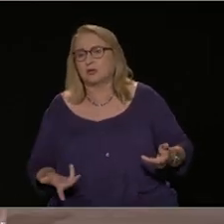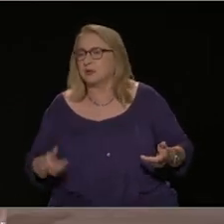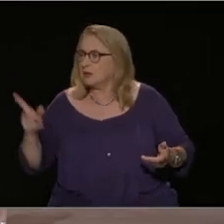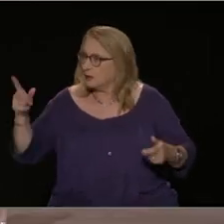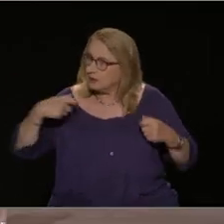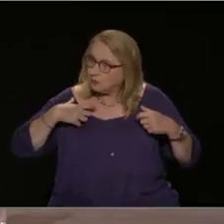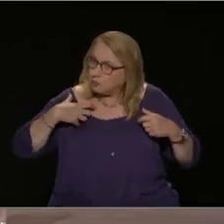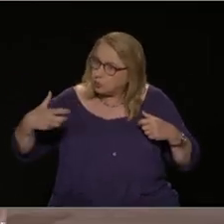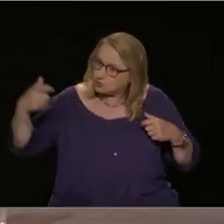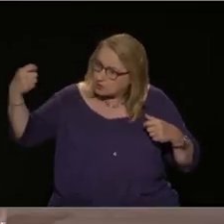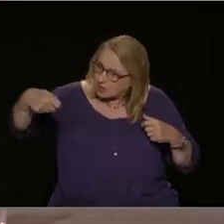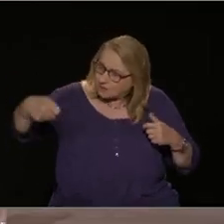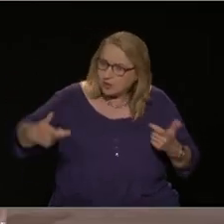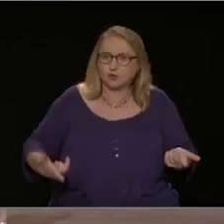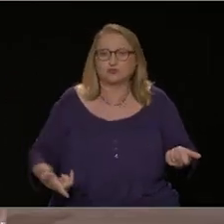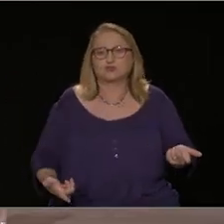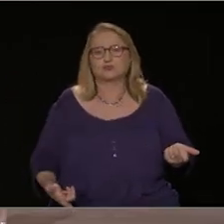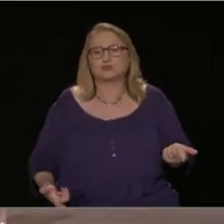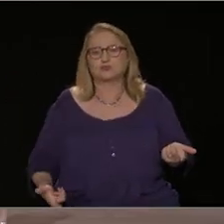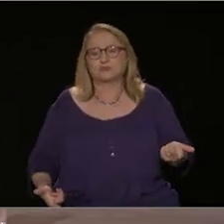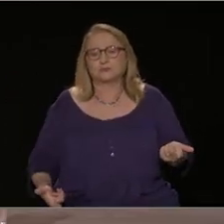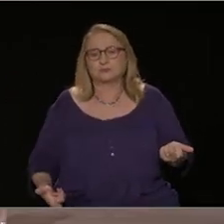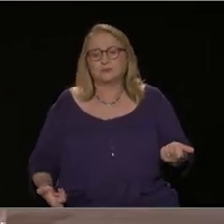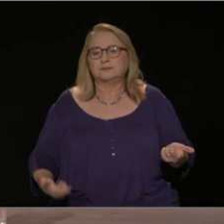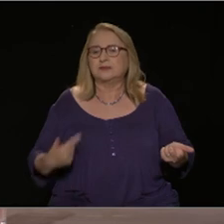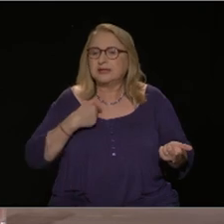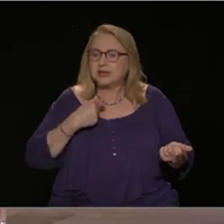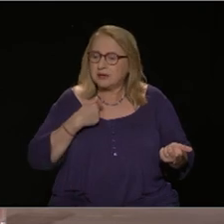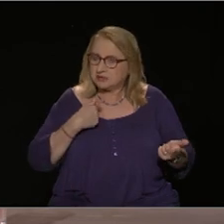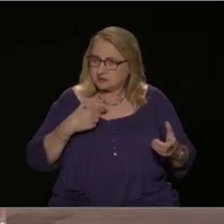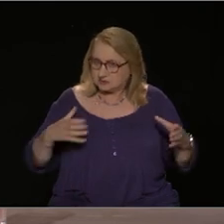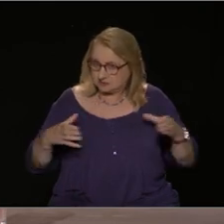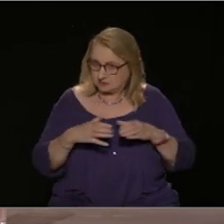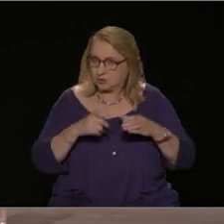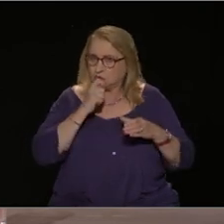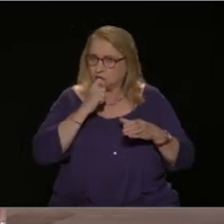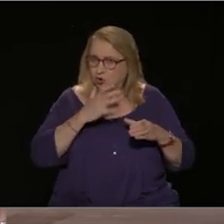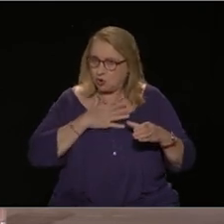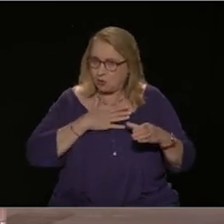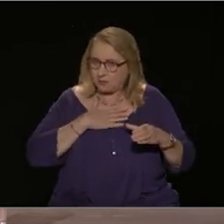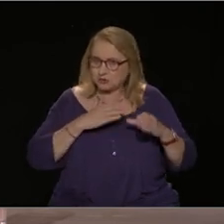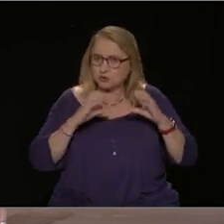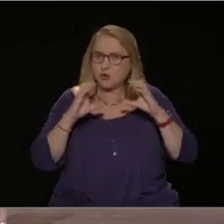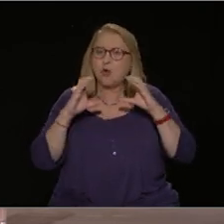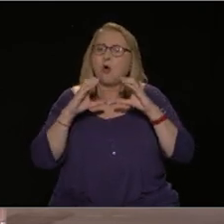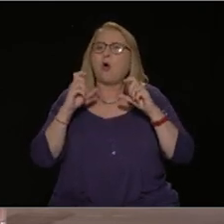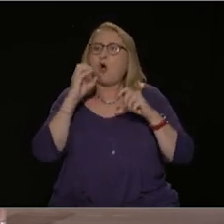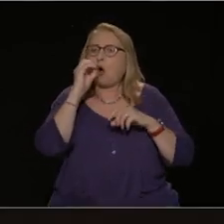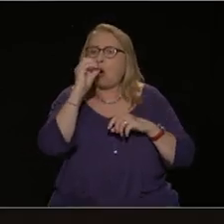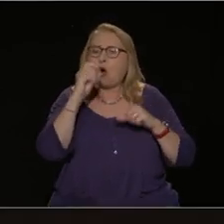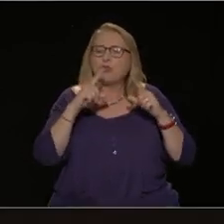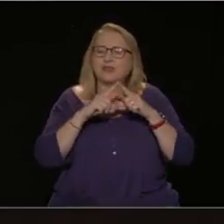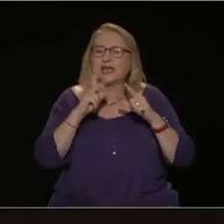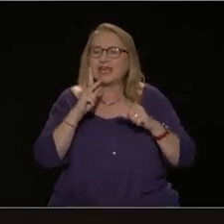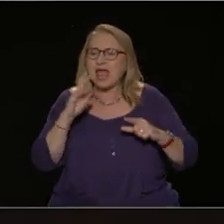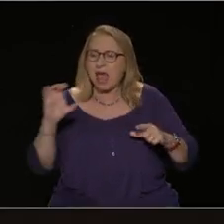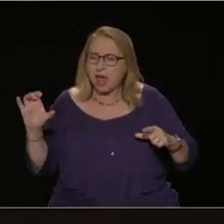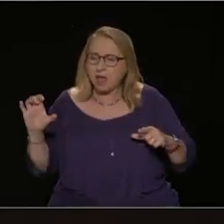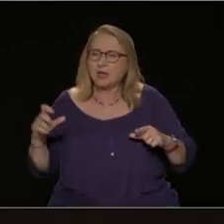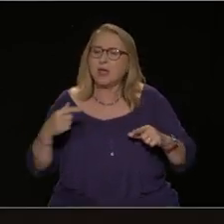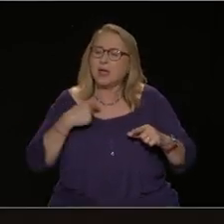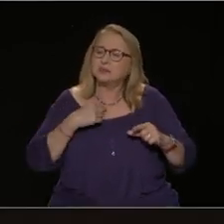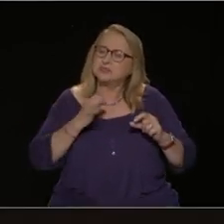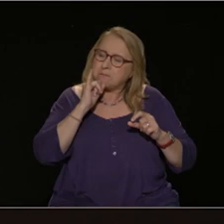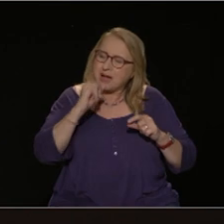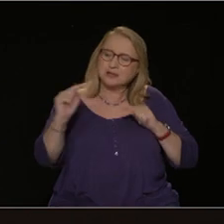τη φέρνει σε μια κάθετη σύγκρουση με όλη την δίθεν συζήτηση η οποία γίνεται σήμερα στο πολιτικό επανέρθουμε και σε αυτό το